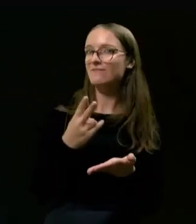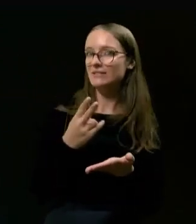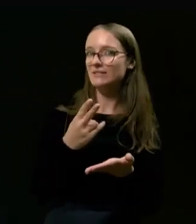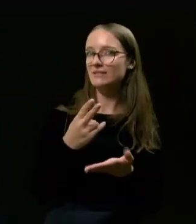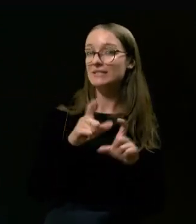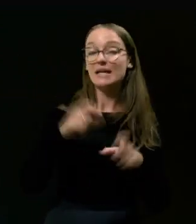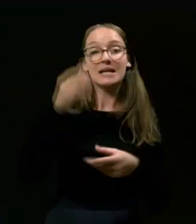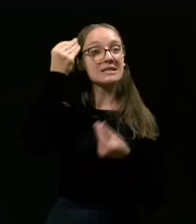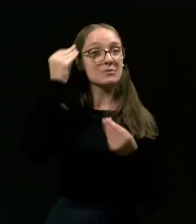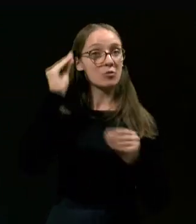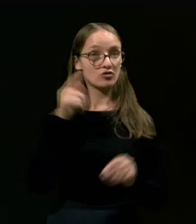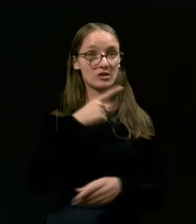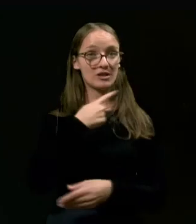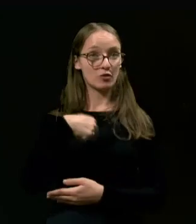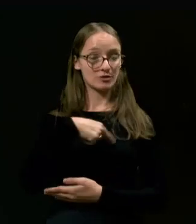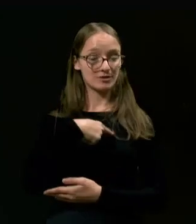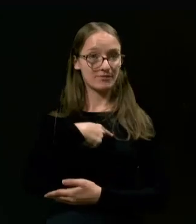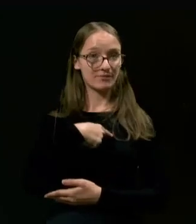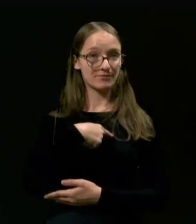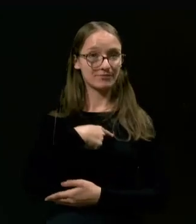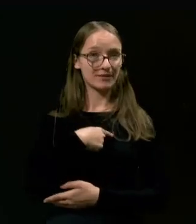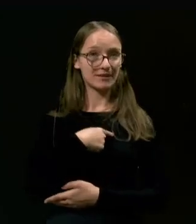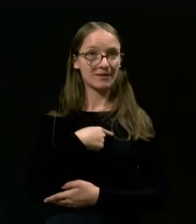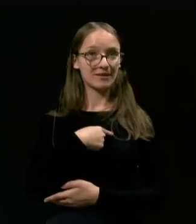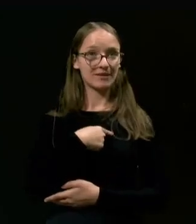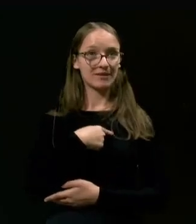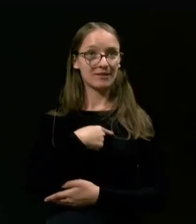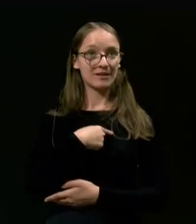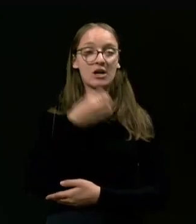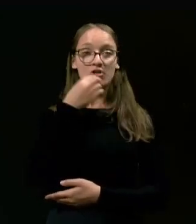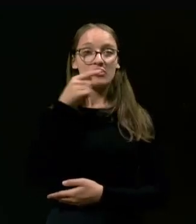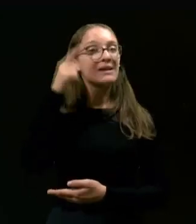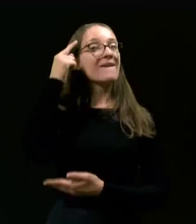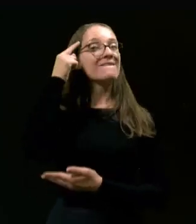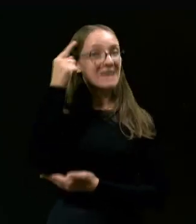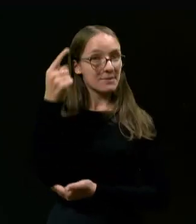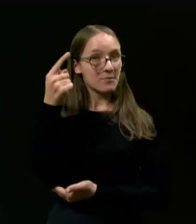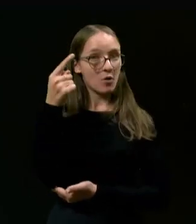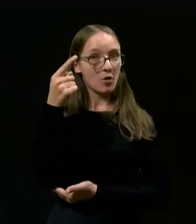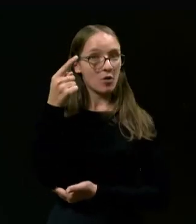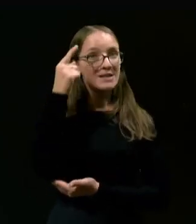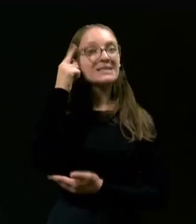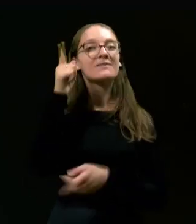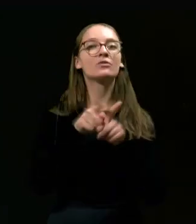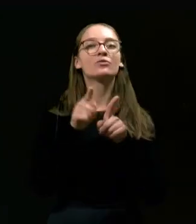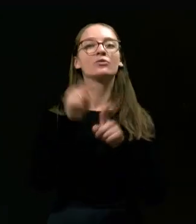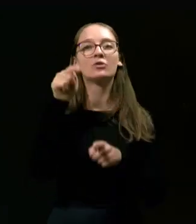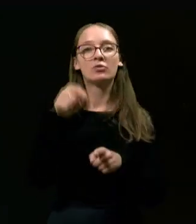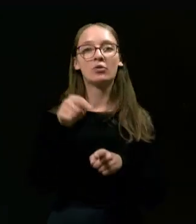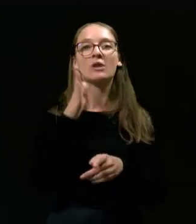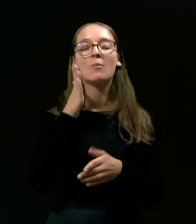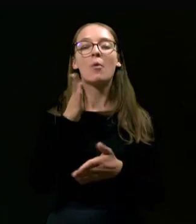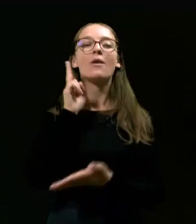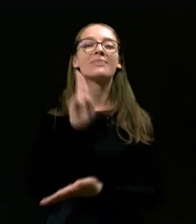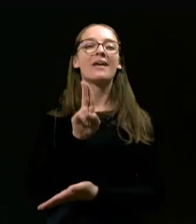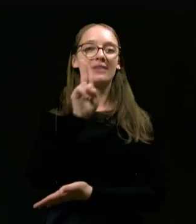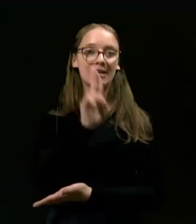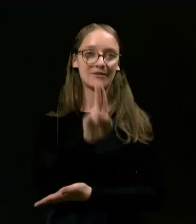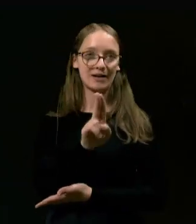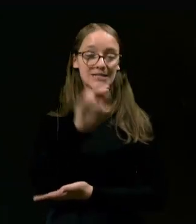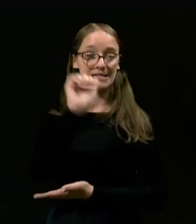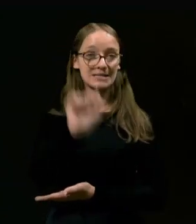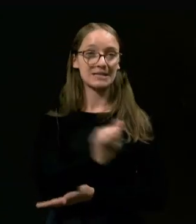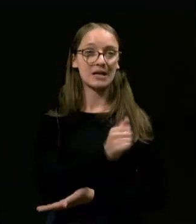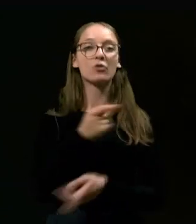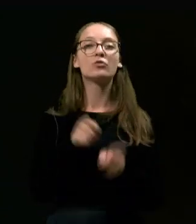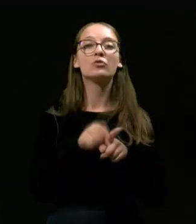Zaradi spošljivosti. Tako da, če se tega zavedamo, se zavedamo tudi tega, bomo tudi nadeljevali. In zato